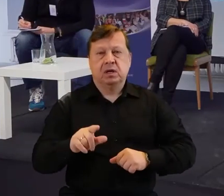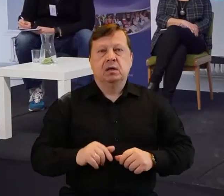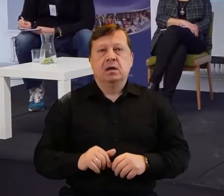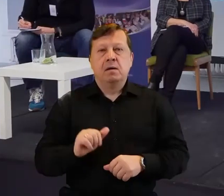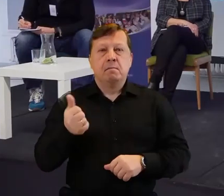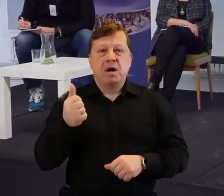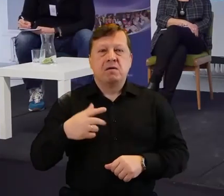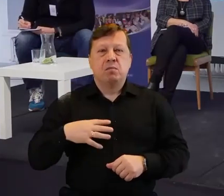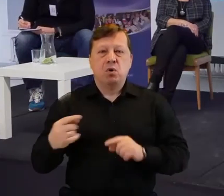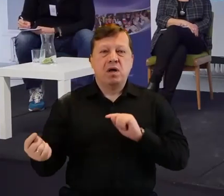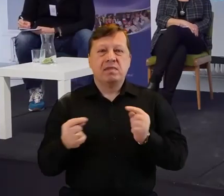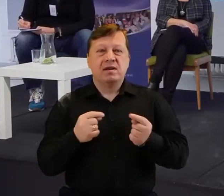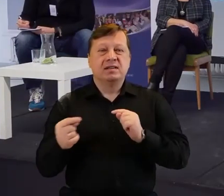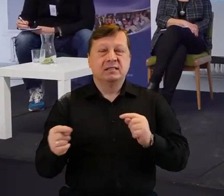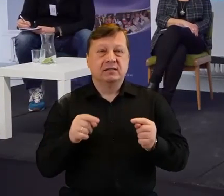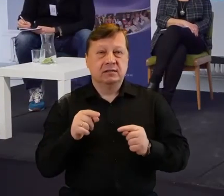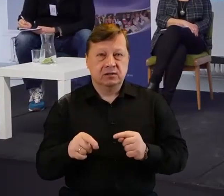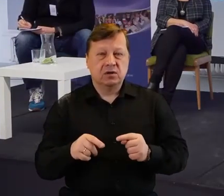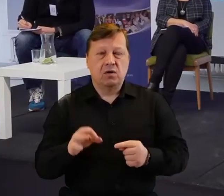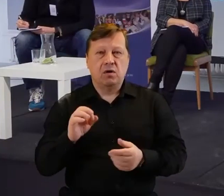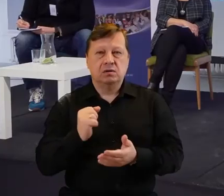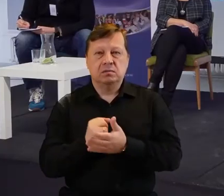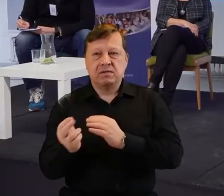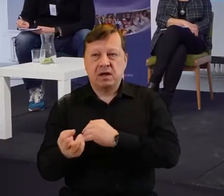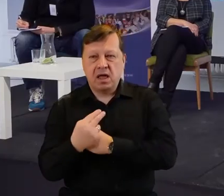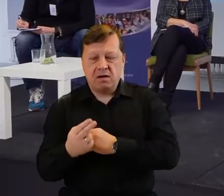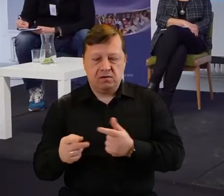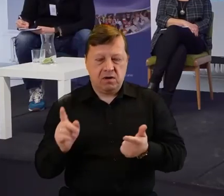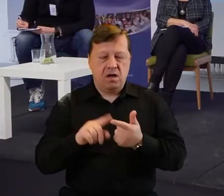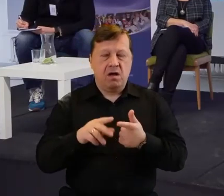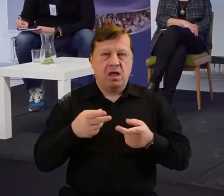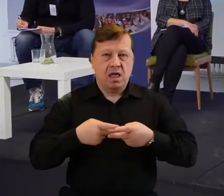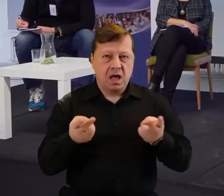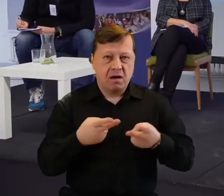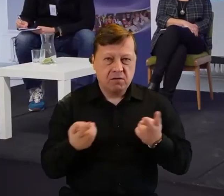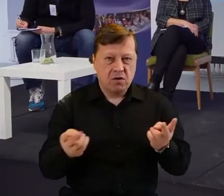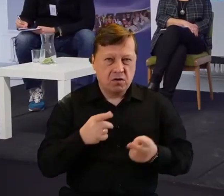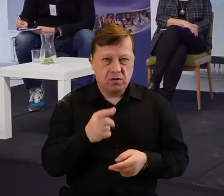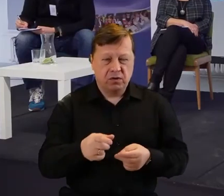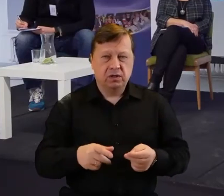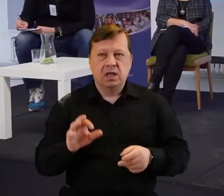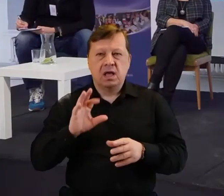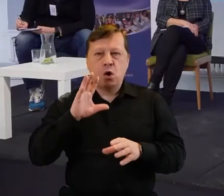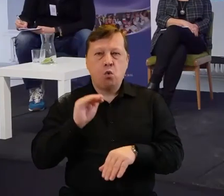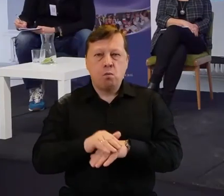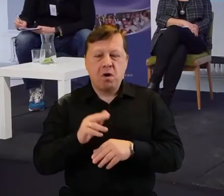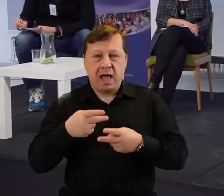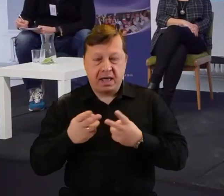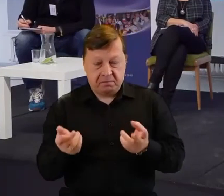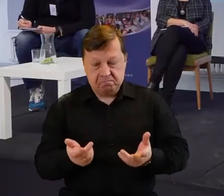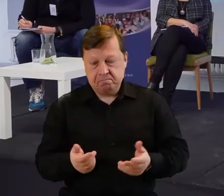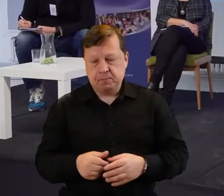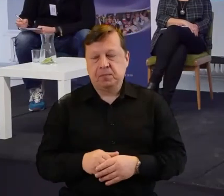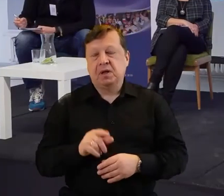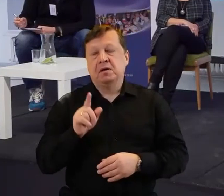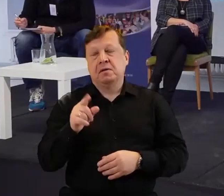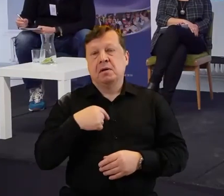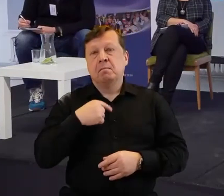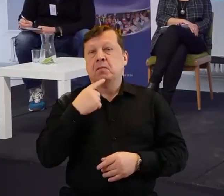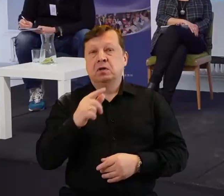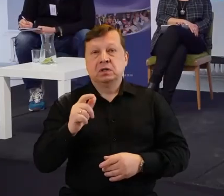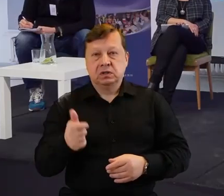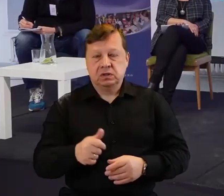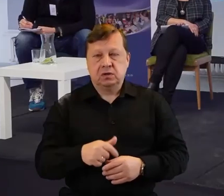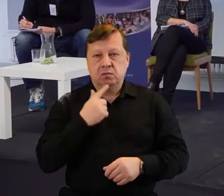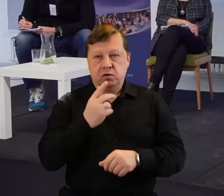pierwszym panelu dyskusję na temat zatrudnienia i jawności, między innymi w jawności umów. Jeżeli sobie zdamy sprawę, że właściwie